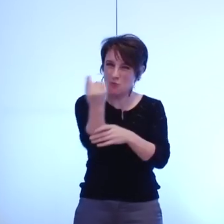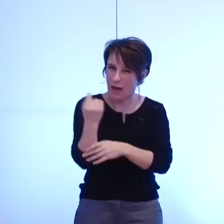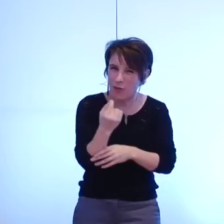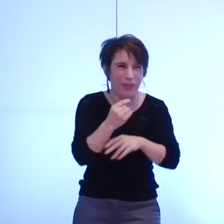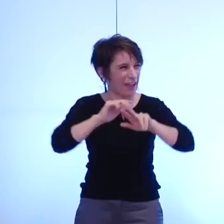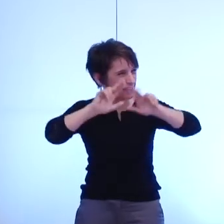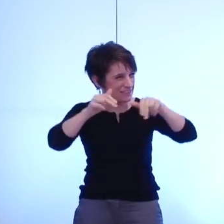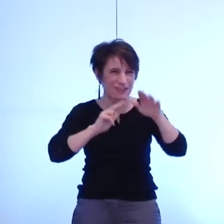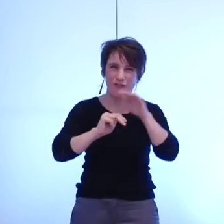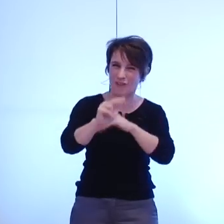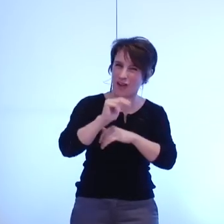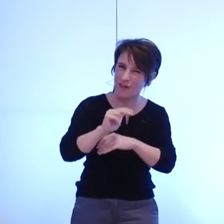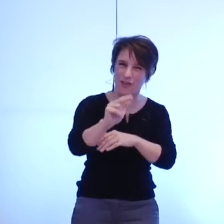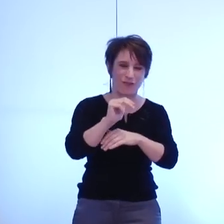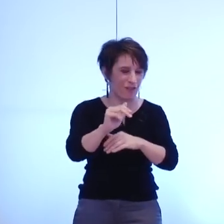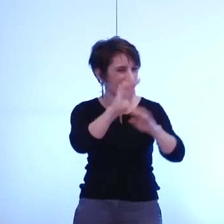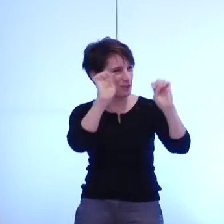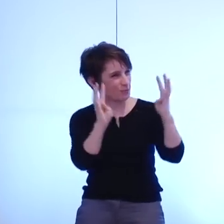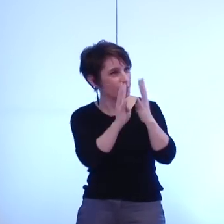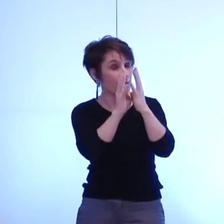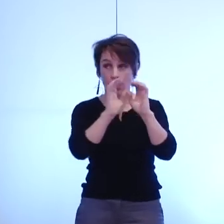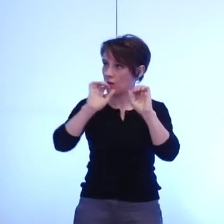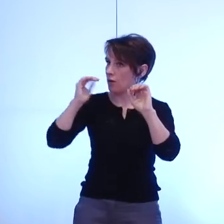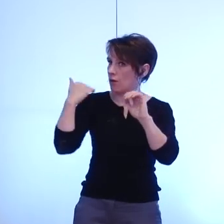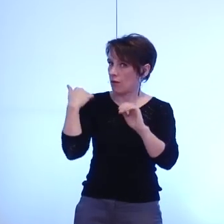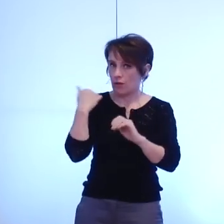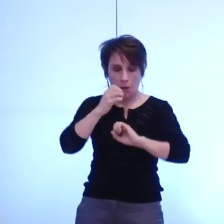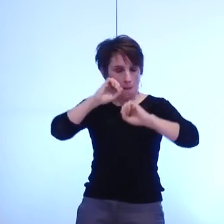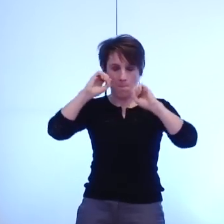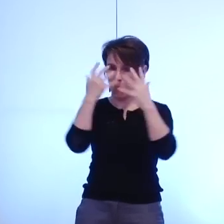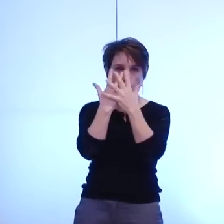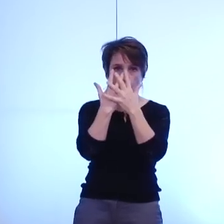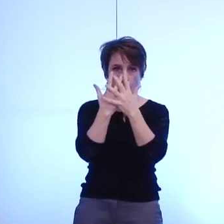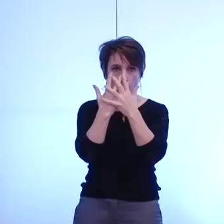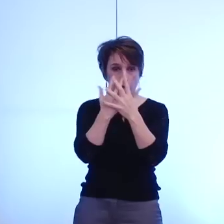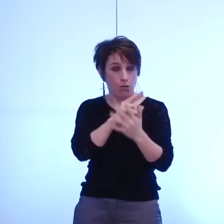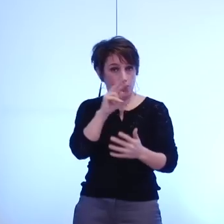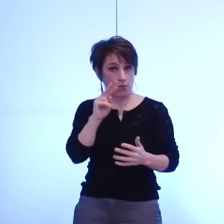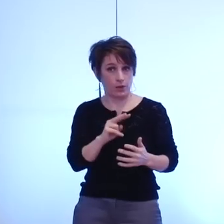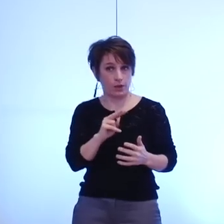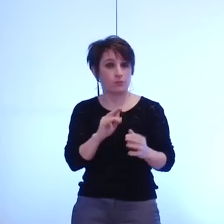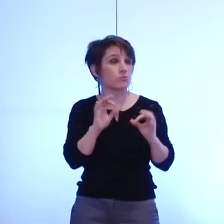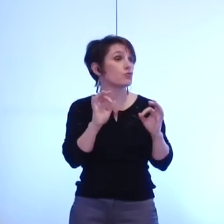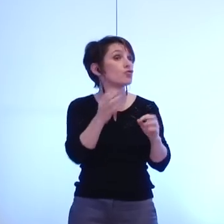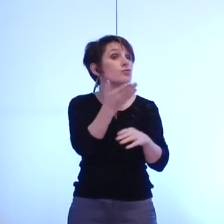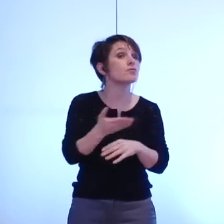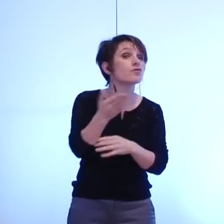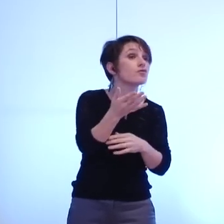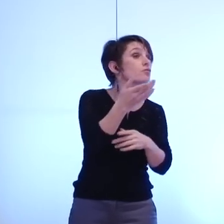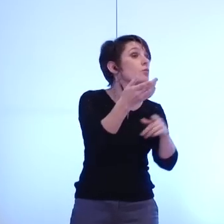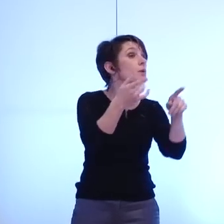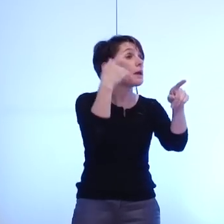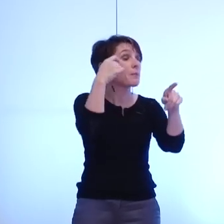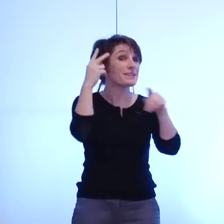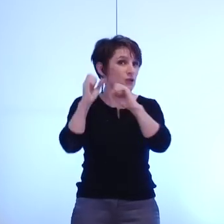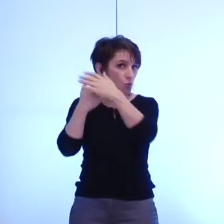collectivités au service des transports en commun et nous avons assisté à l'effet de surprise sur lequel les uns et les autres et le président